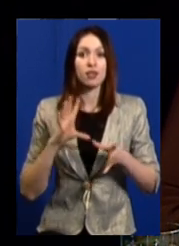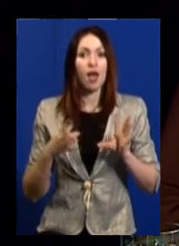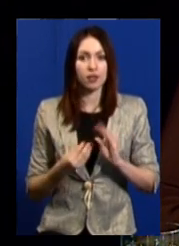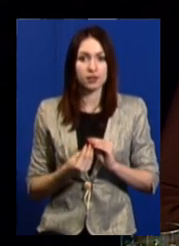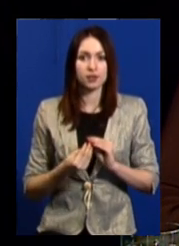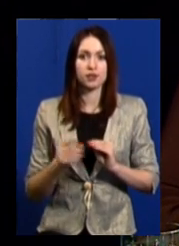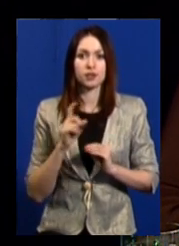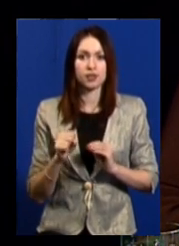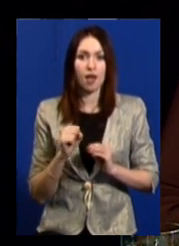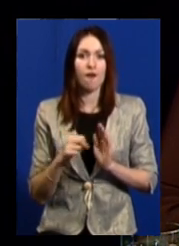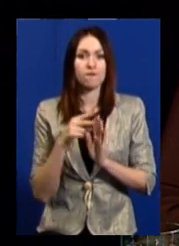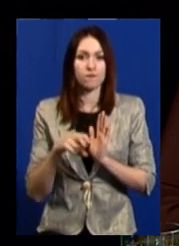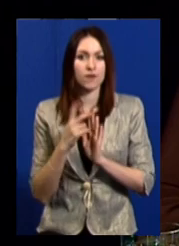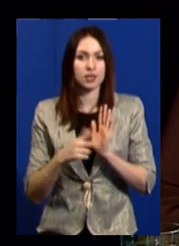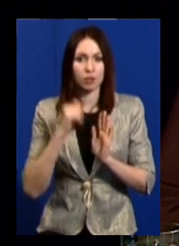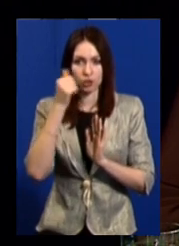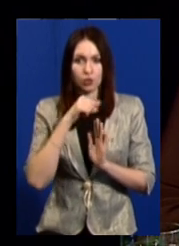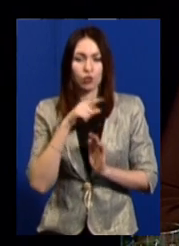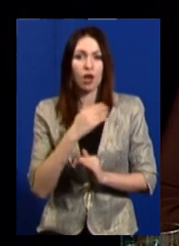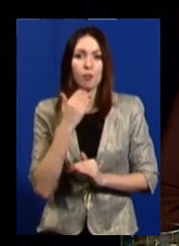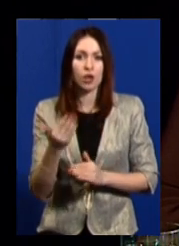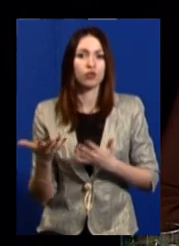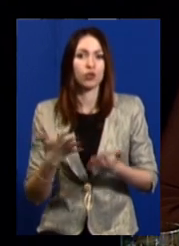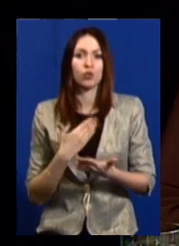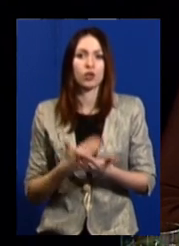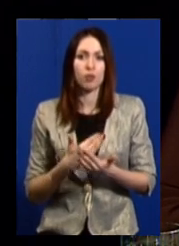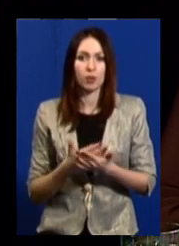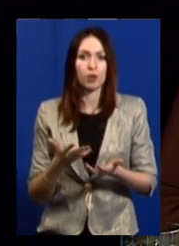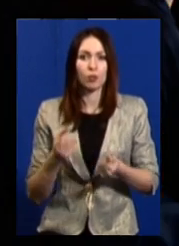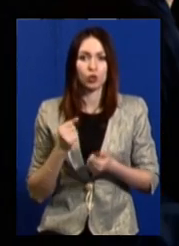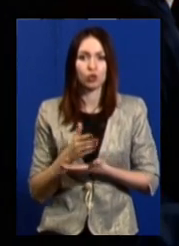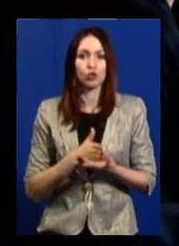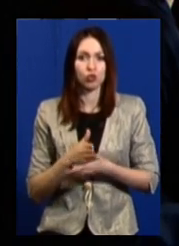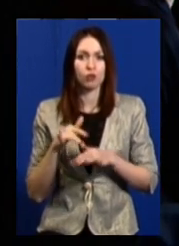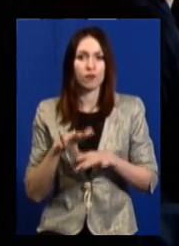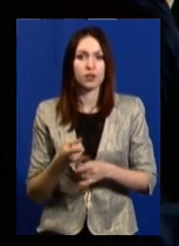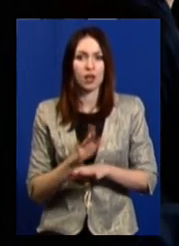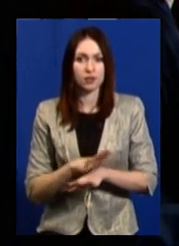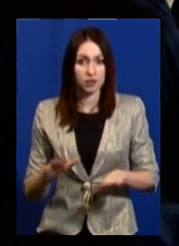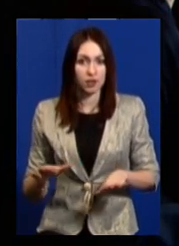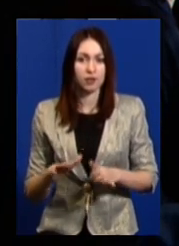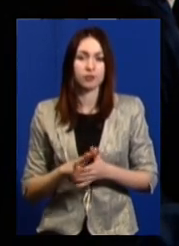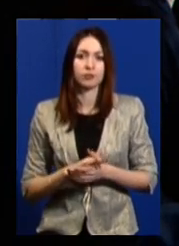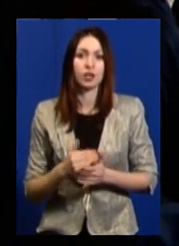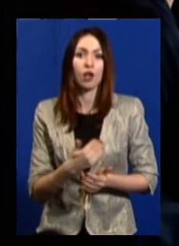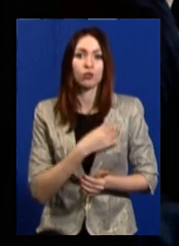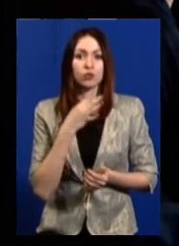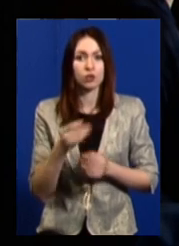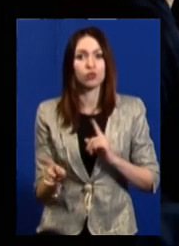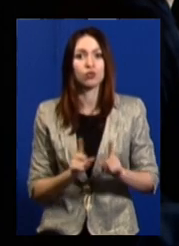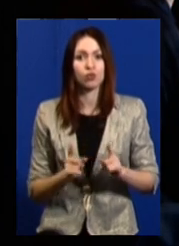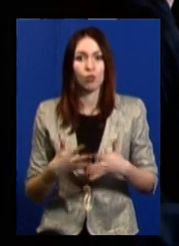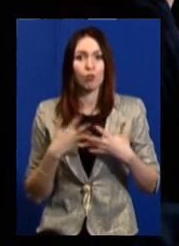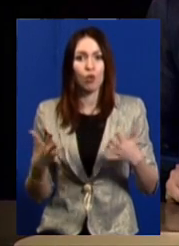за 2018 рік тих звернень, які, наприклад, отримала служба у справах дітей обласної адміністрації, хочу зазначити, що